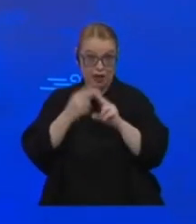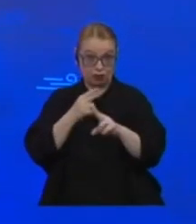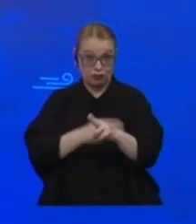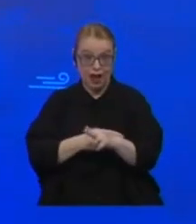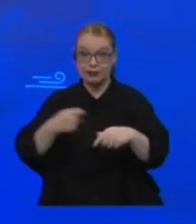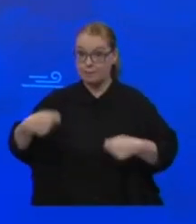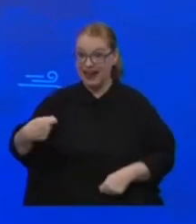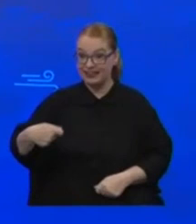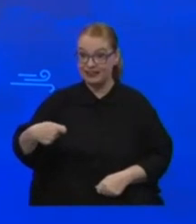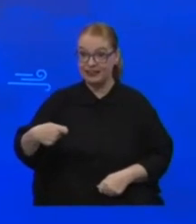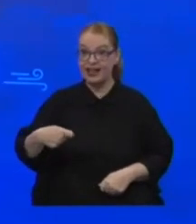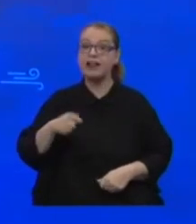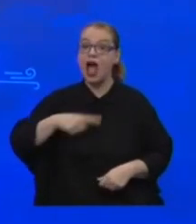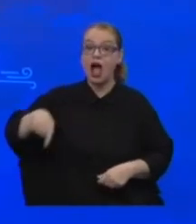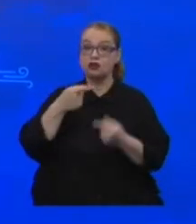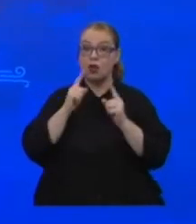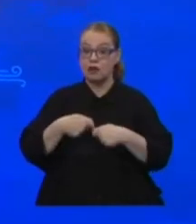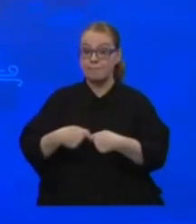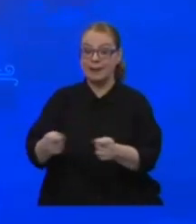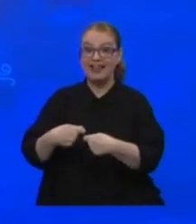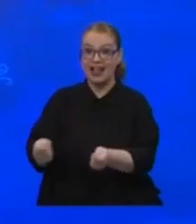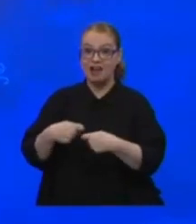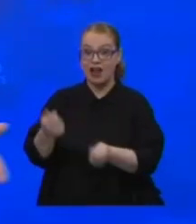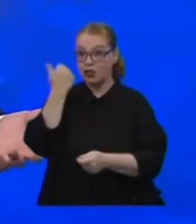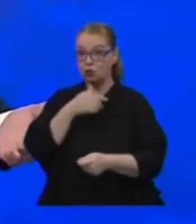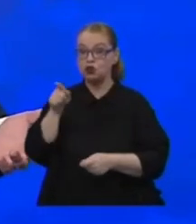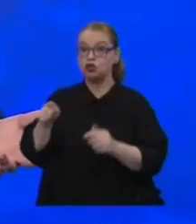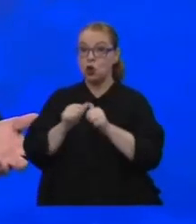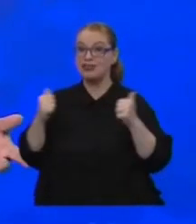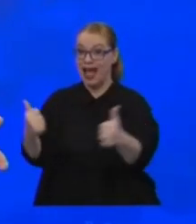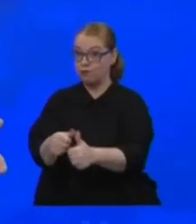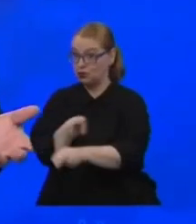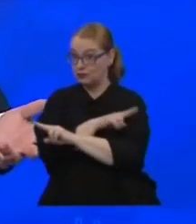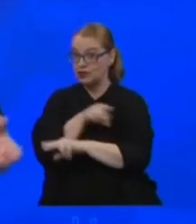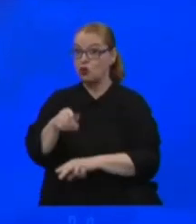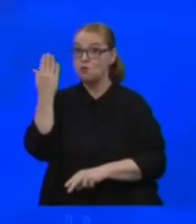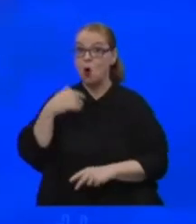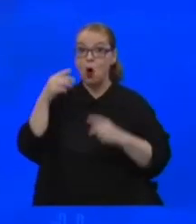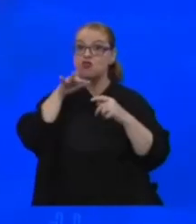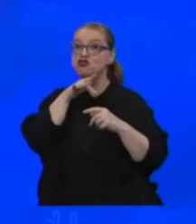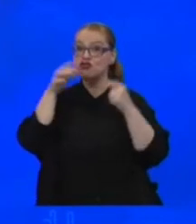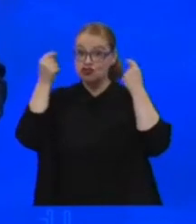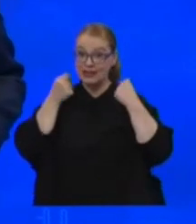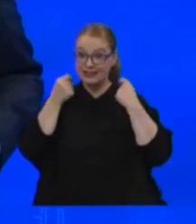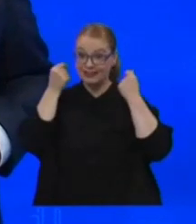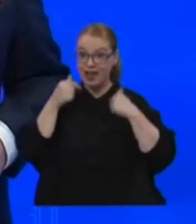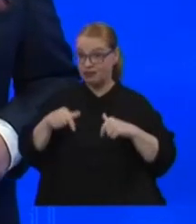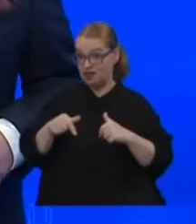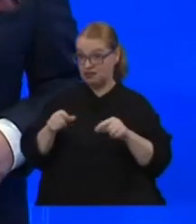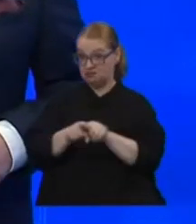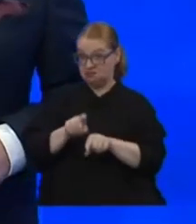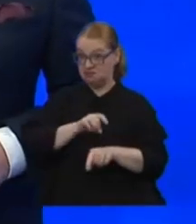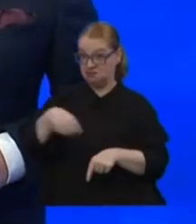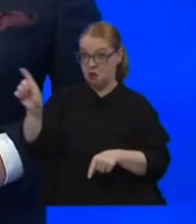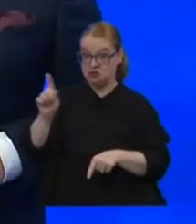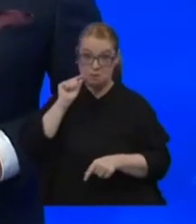vláda tejto krajiny predávali vlastných občanov do táborov smrti. Vtedy to boli najmä Židia, teraz by to boli asi aj Maďari, Evanielici